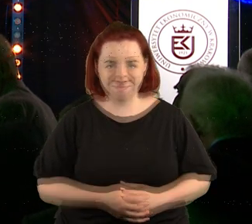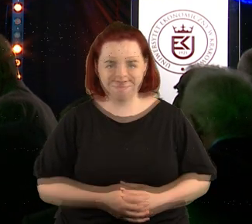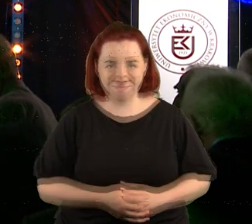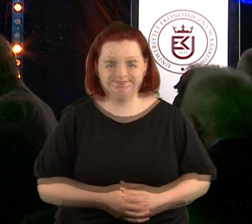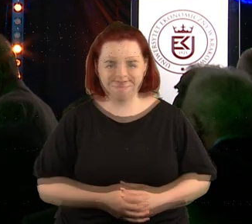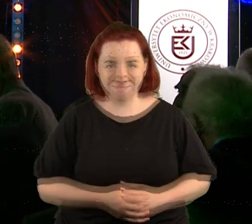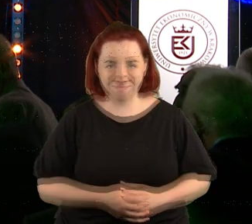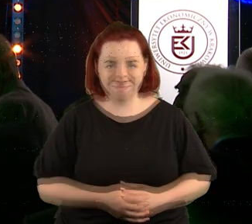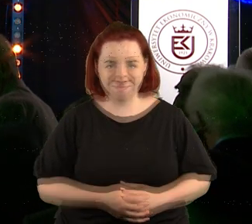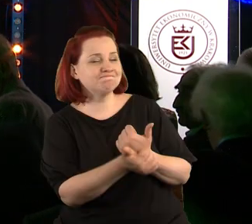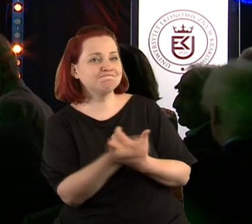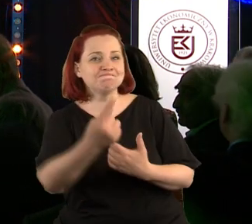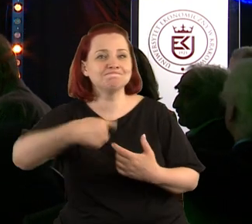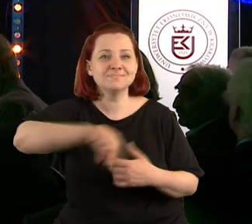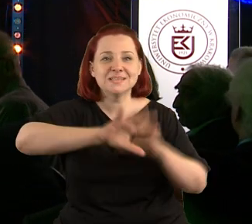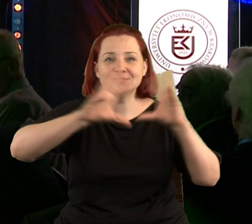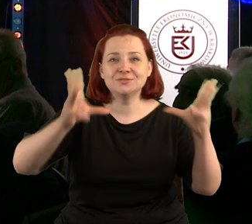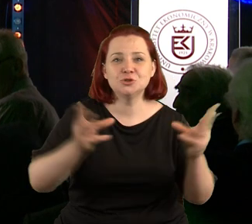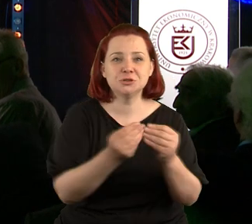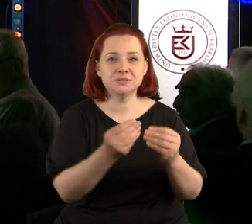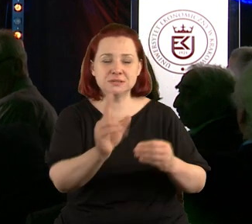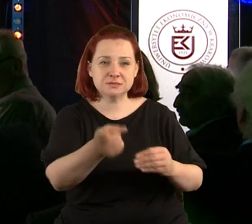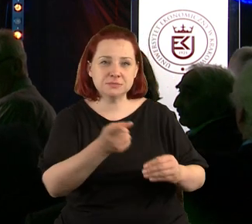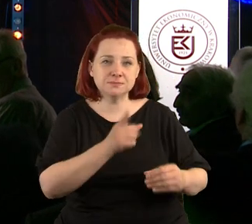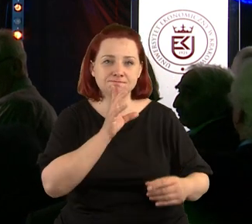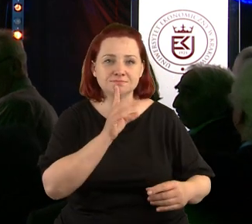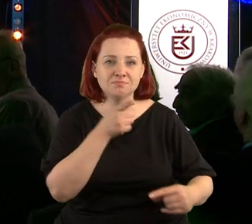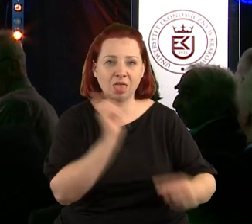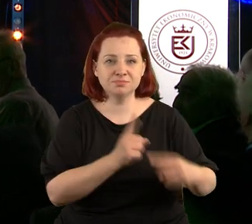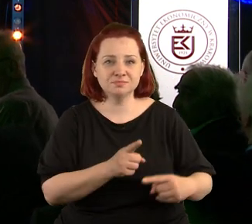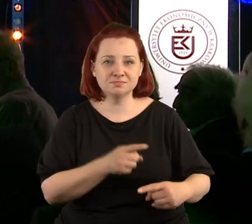Ponieważ wszyscy jesteśmy tresowani do ślepoty.